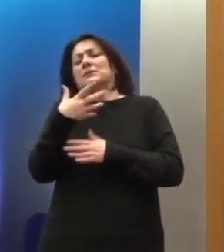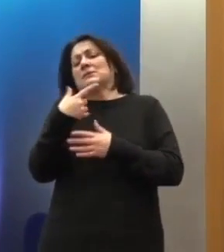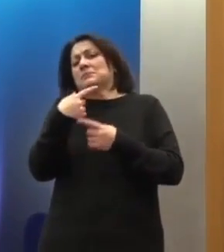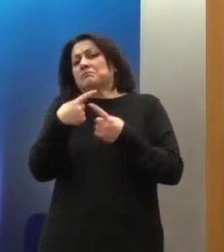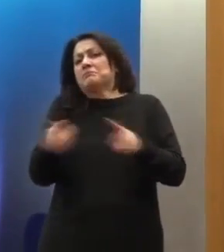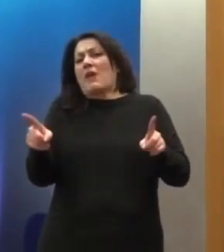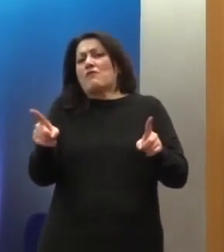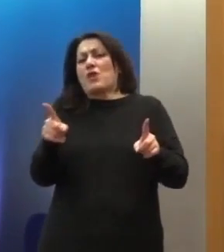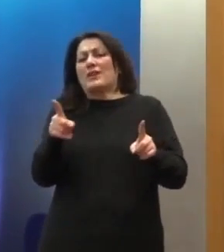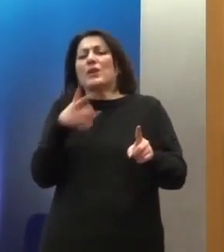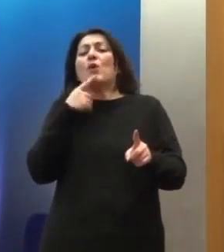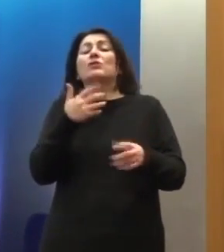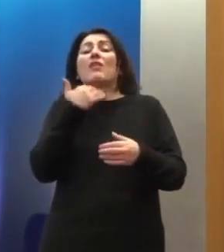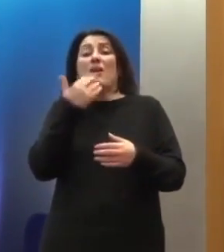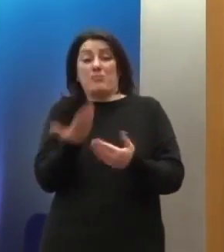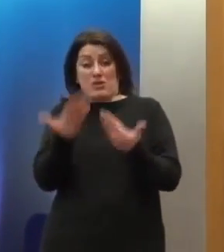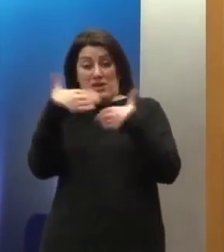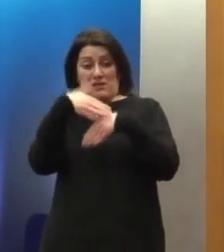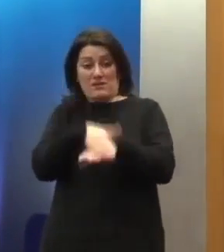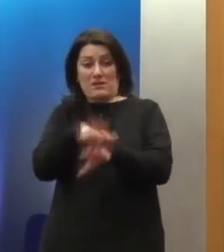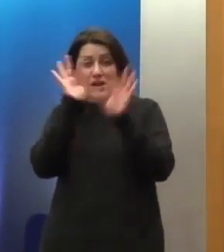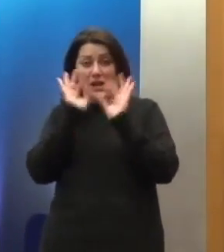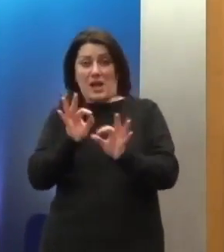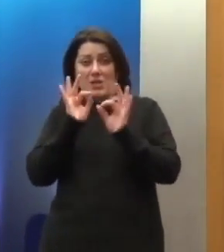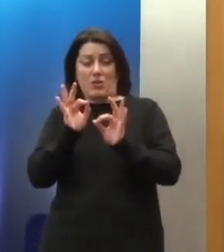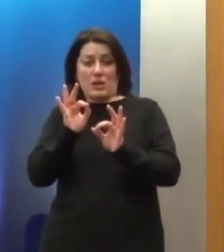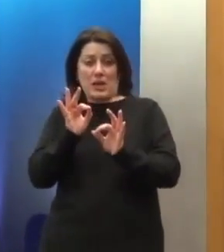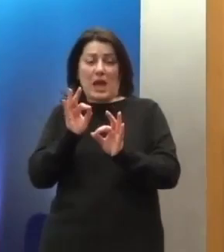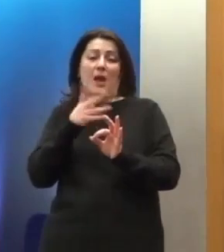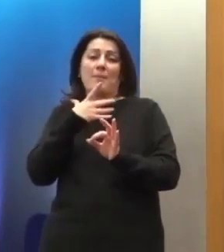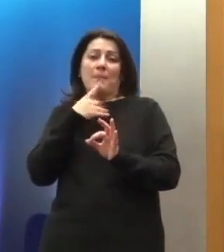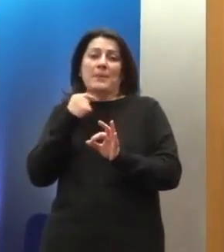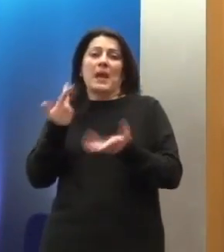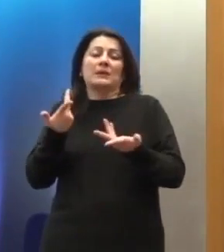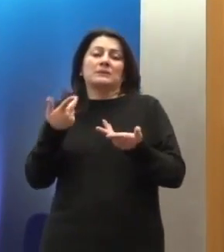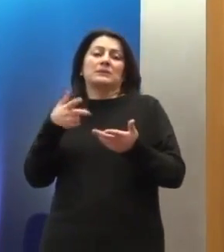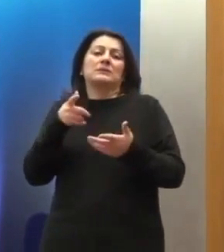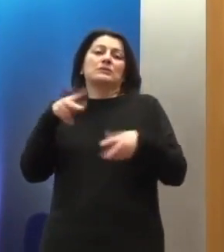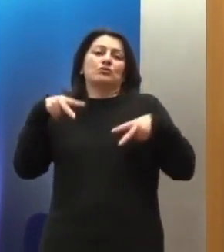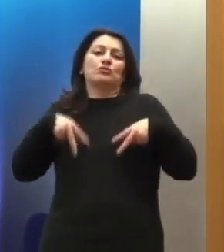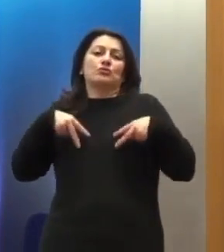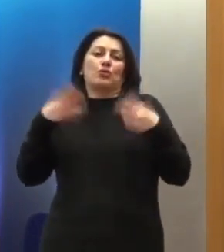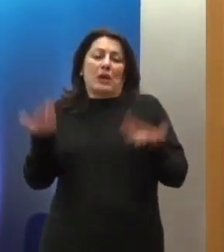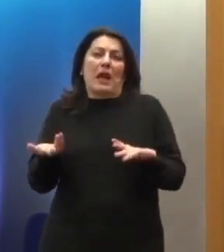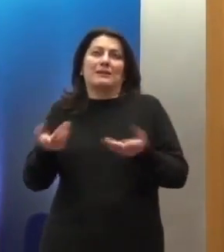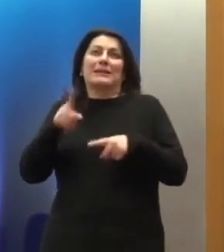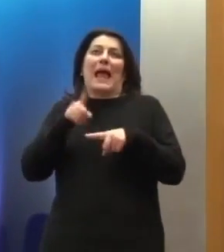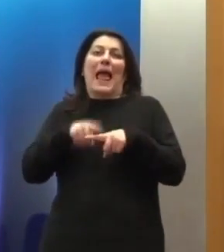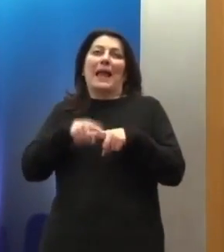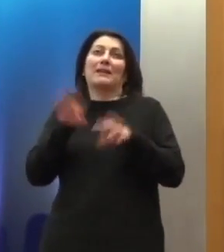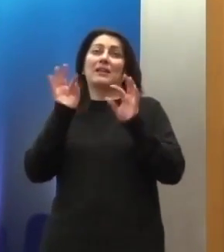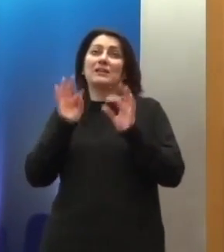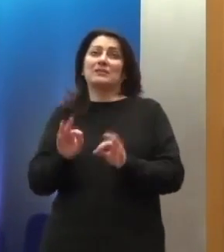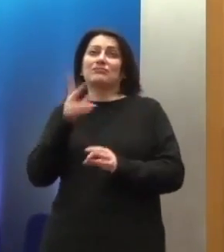πιθανότητα του ότι δεν εντάσσεται πλήρως σε αυτό που ονομάζαμε προηγουμένως που ο κ. Ζιλιάνος, επίσης, Έλληνες Ορθόδοξοι κατά